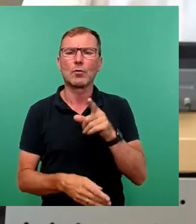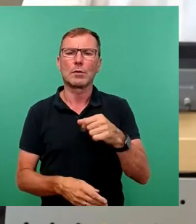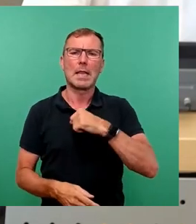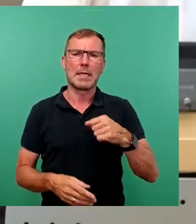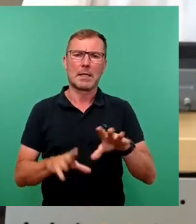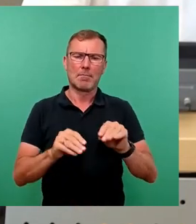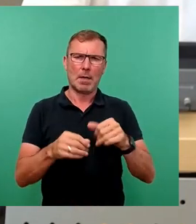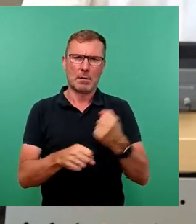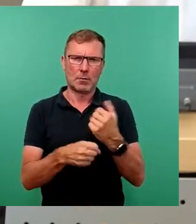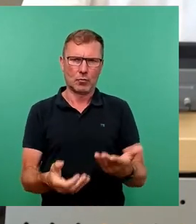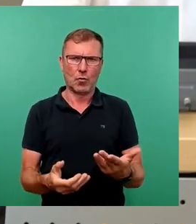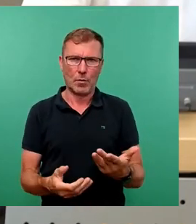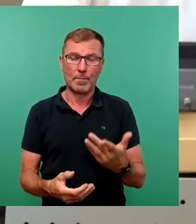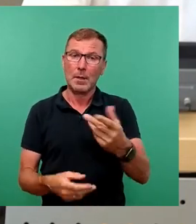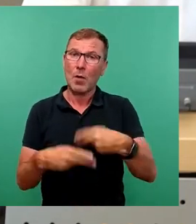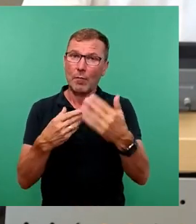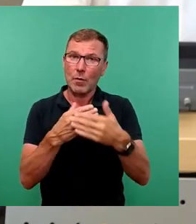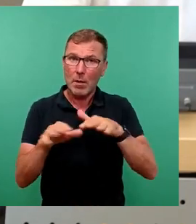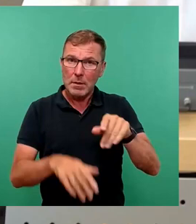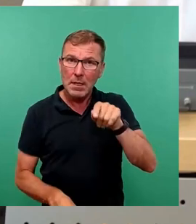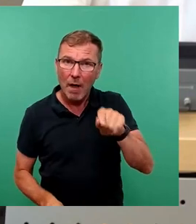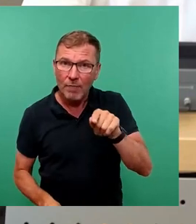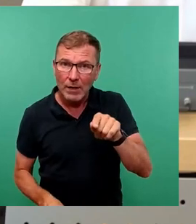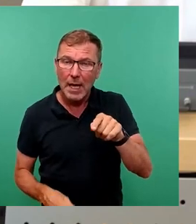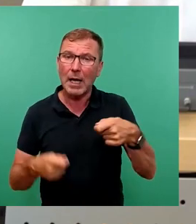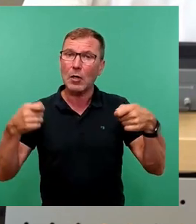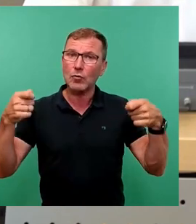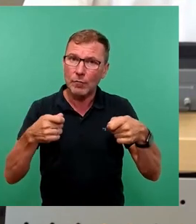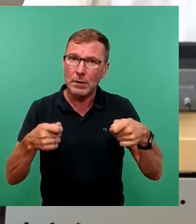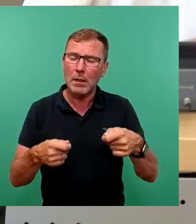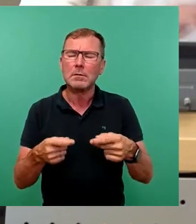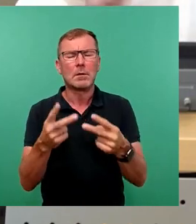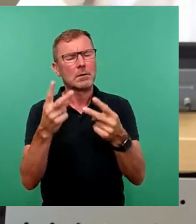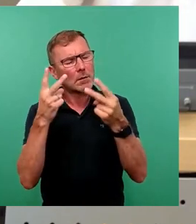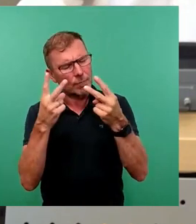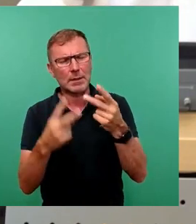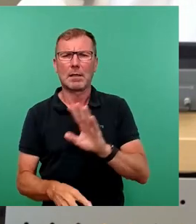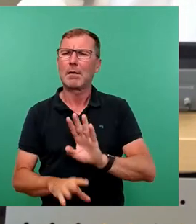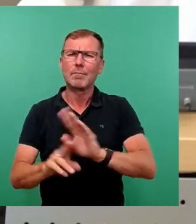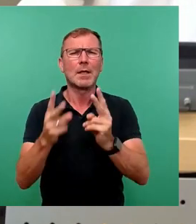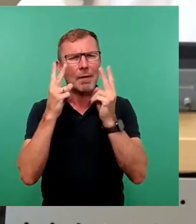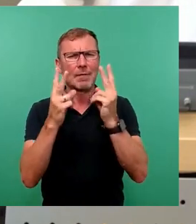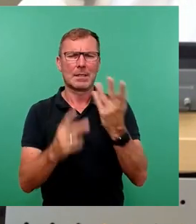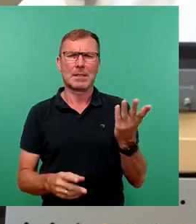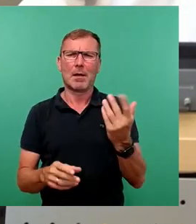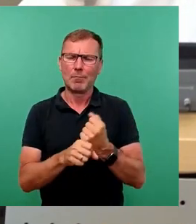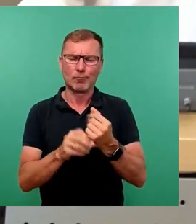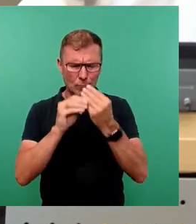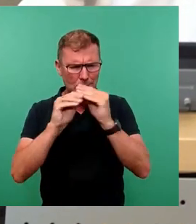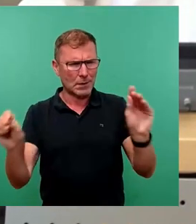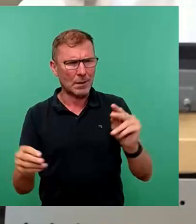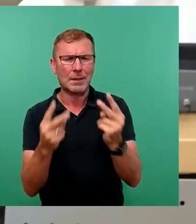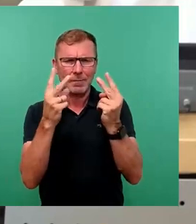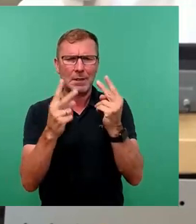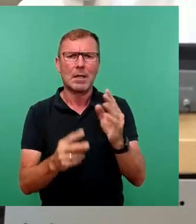Aufgabe, den öffentlichen Nahverkehr zu finanzieren, ist wesentlich wichtiger, das muss auch noch gesagt werden, als ein